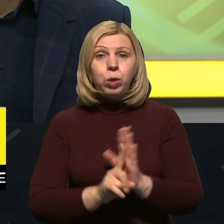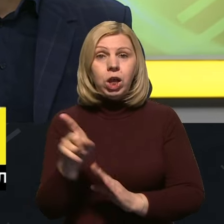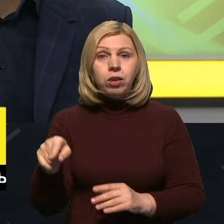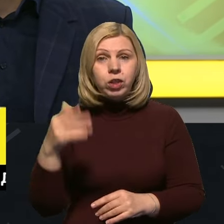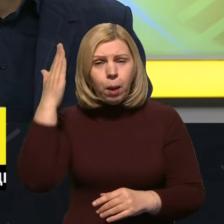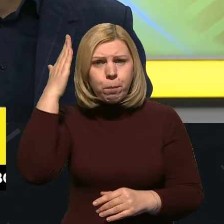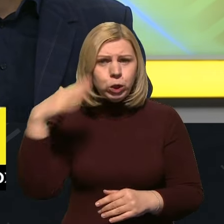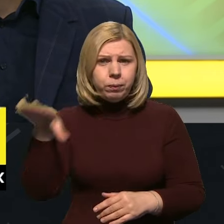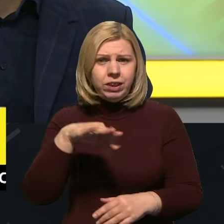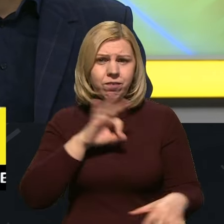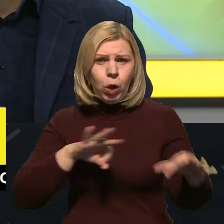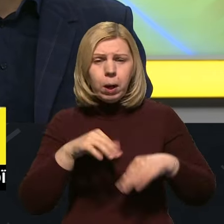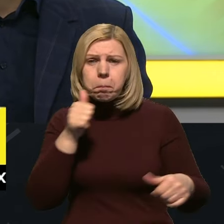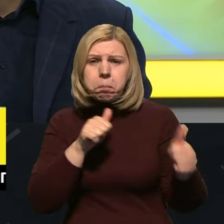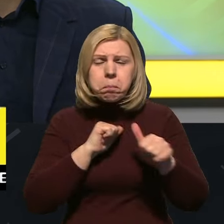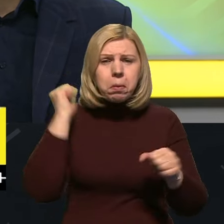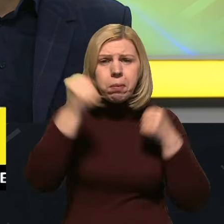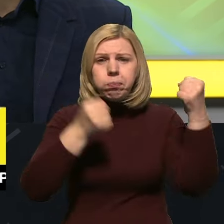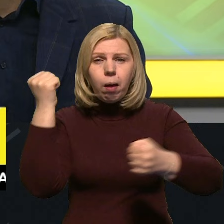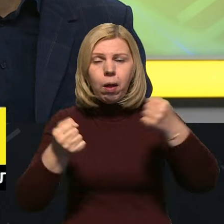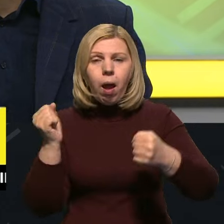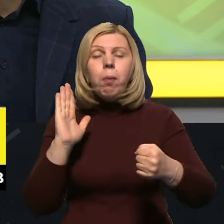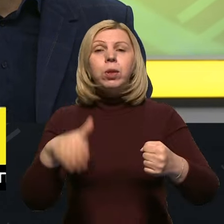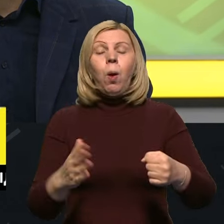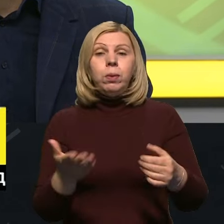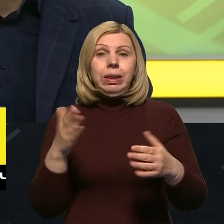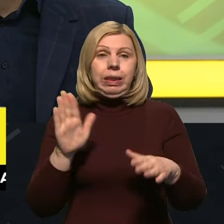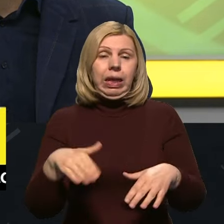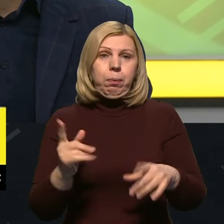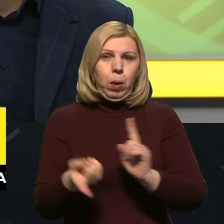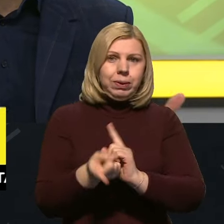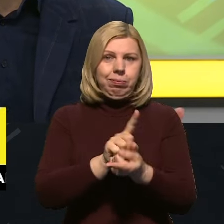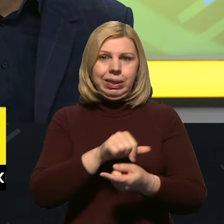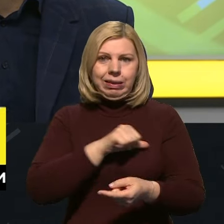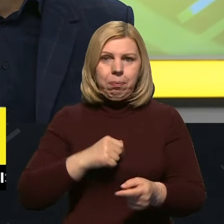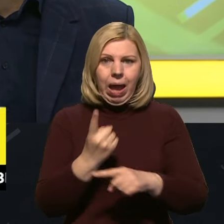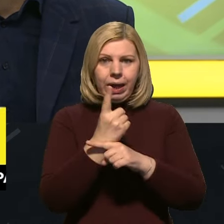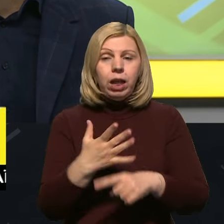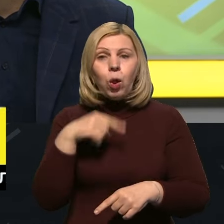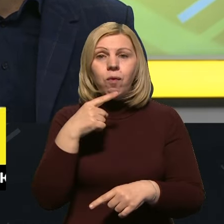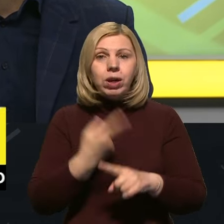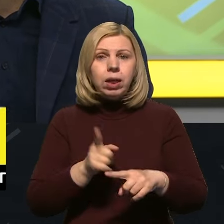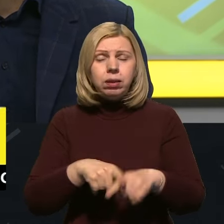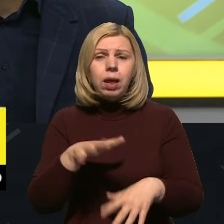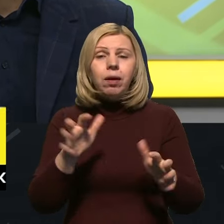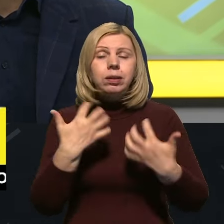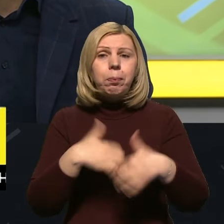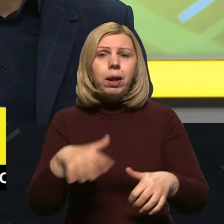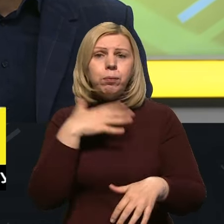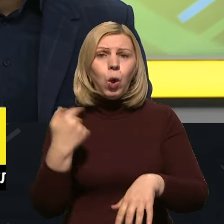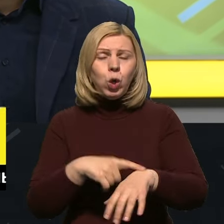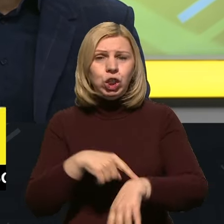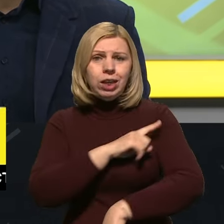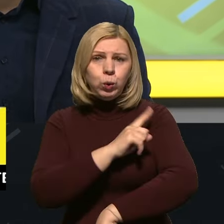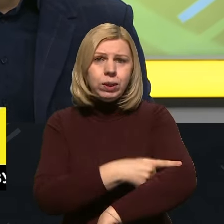способи всі використання спробують, а вже потім тільки можуть якось змінювати саму ракету, бо ви кажете, що це займає багато часу. Сил